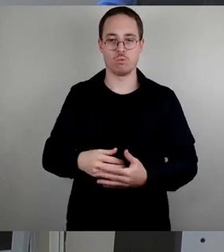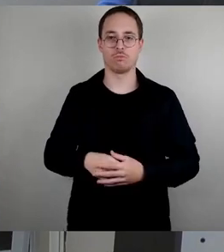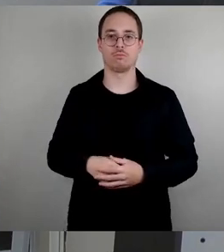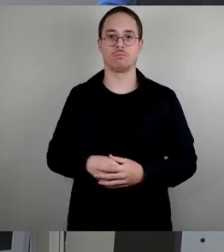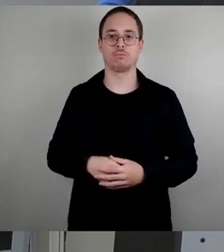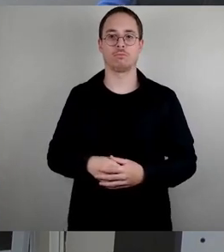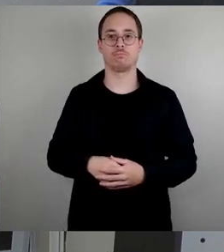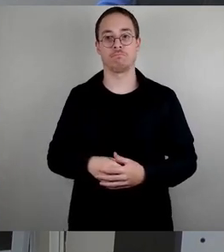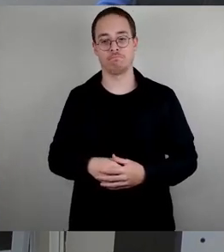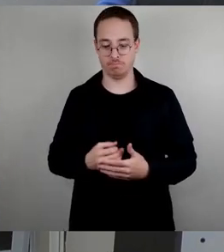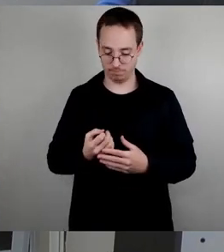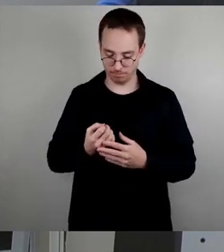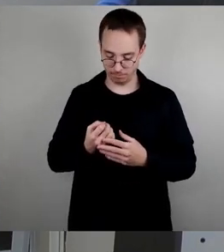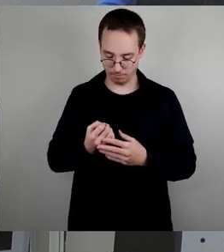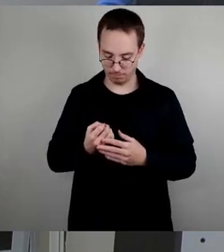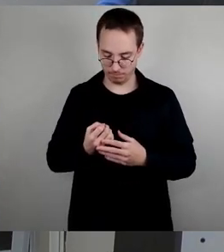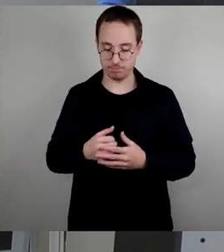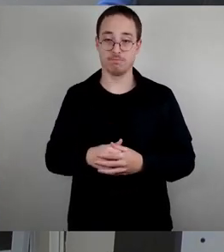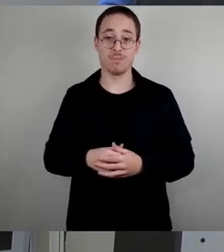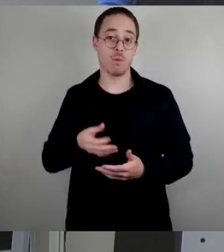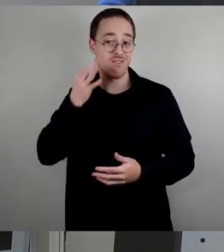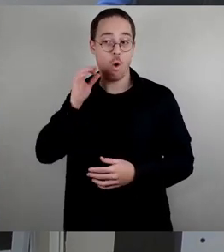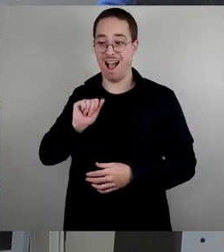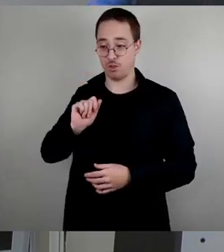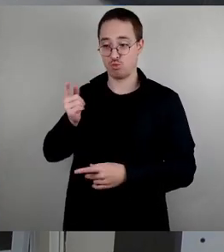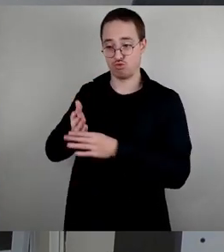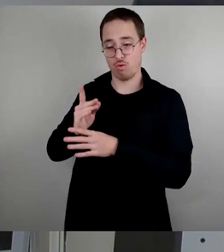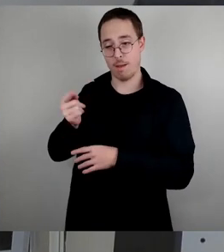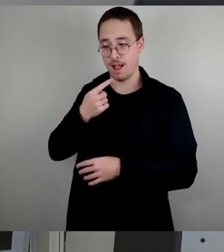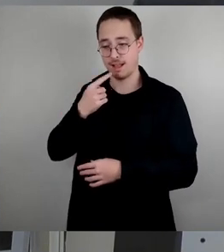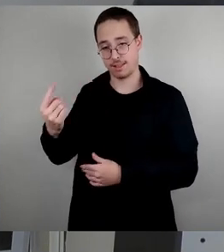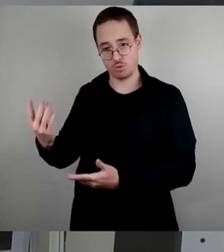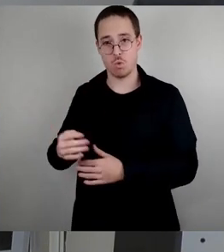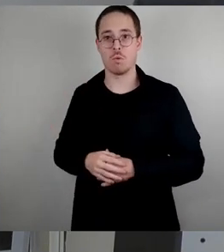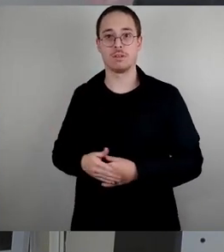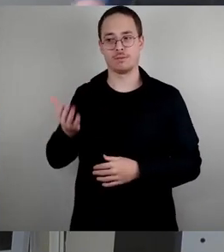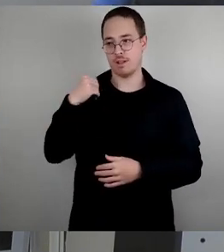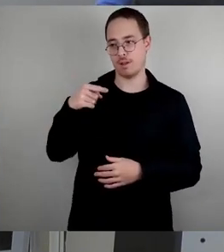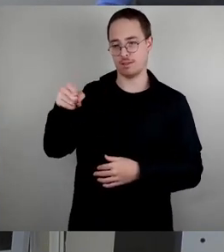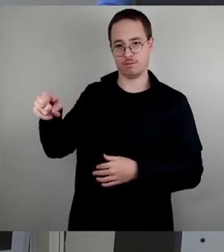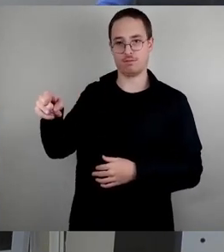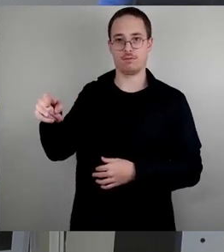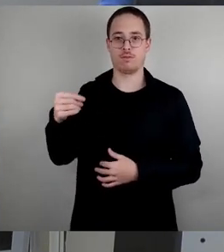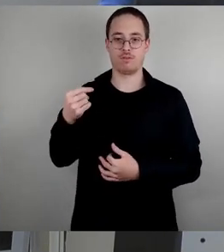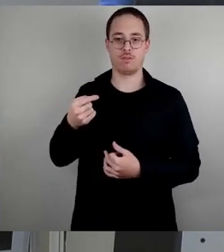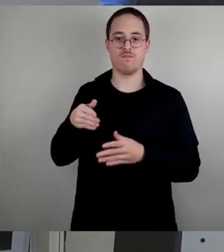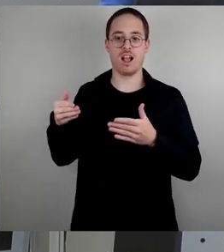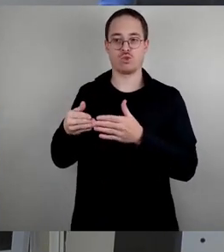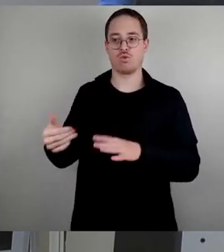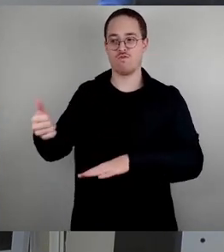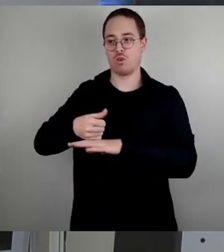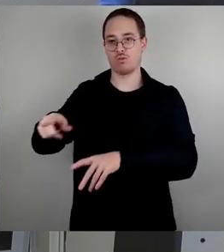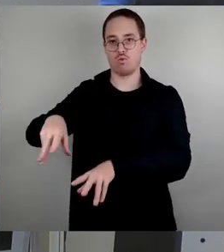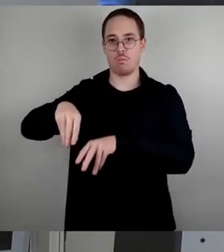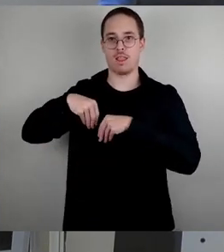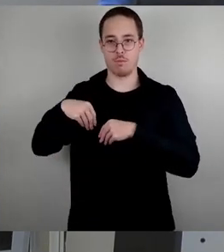Ahner, das habe ich Ihnen auch schon mal gesagt, ich sage es Ihnen auch nochmal gerne, seitdem Sie den Fraktionsvorsitz übernommen haben, zieht die CDU-Fraktion diese Linie